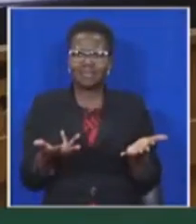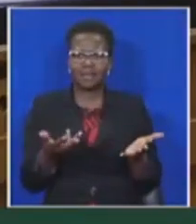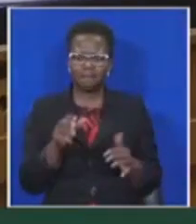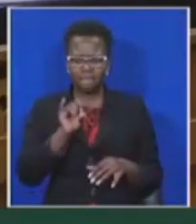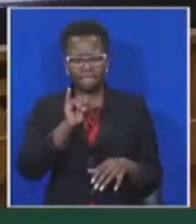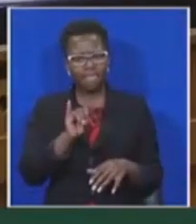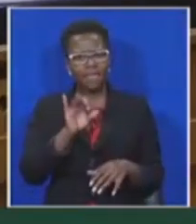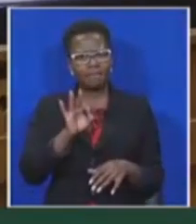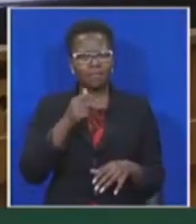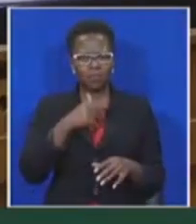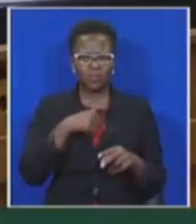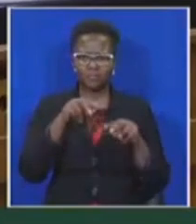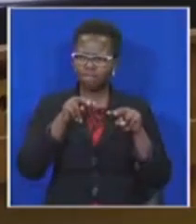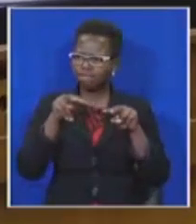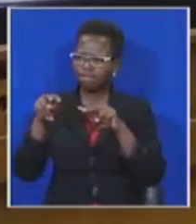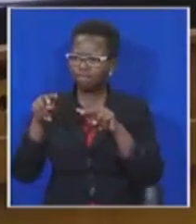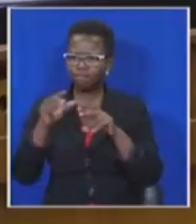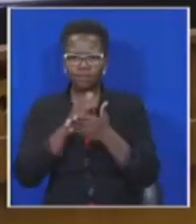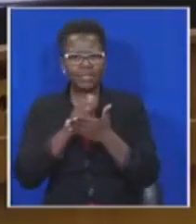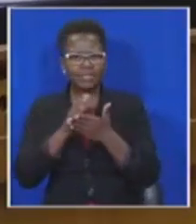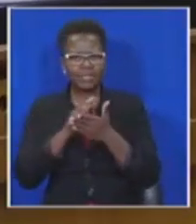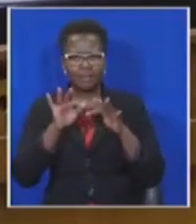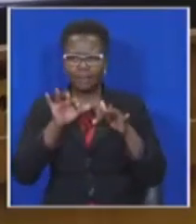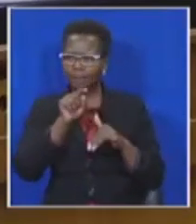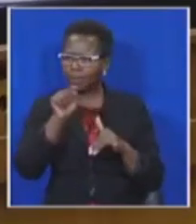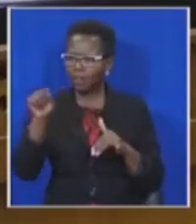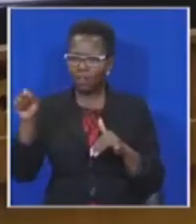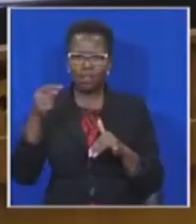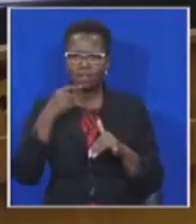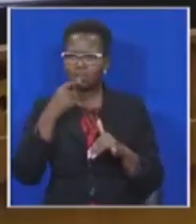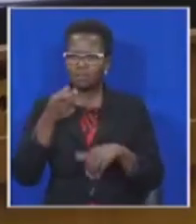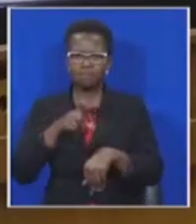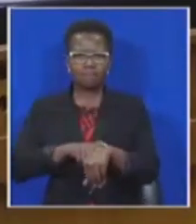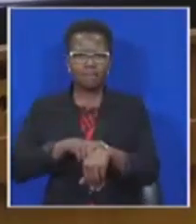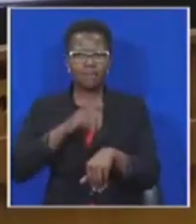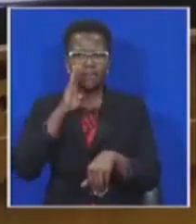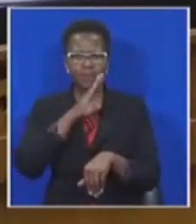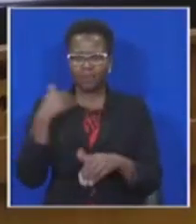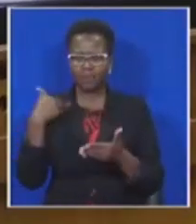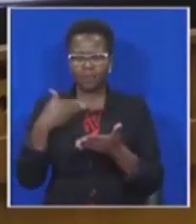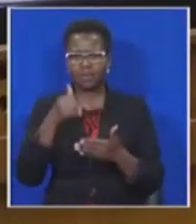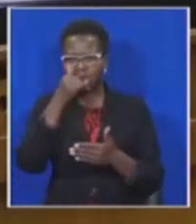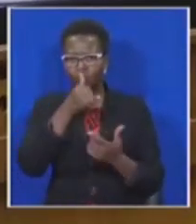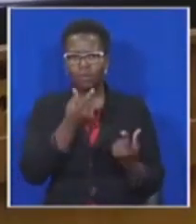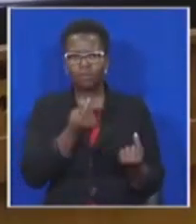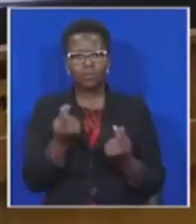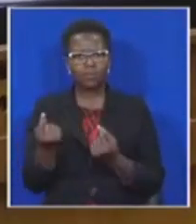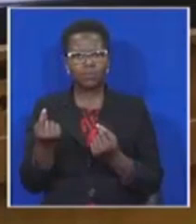hierdie man gescoors word ween sy gebrek aan vakkundige kennis, wijsheid, inzig, oordeel en onafhankelijkheid nie.